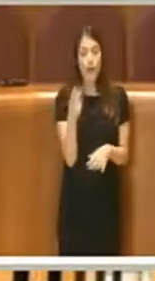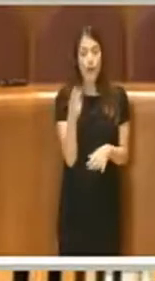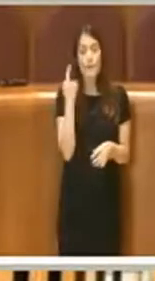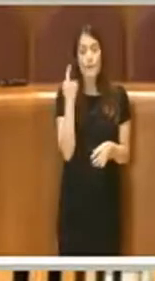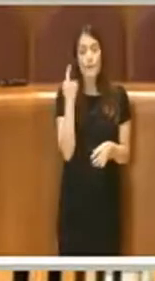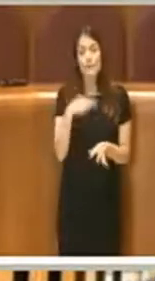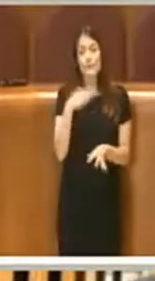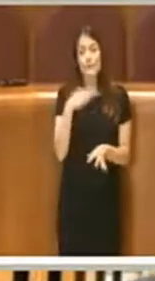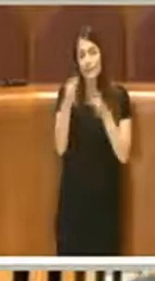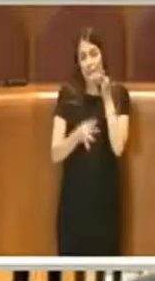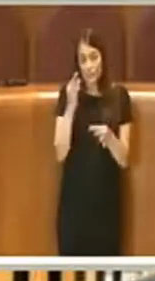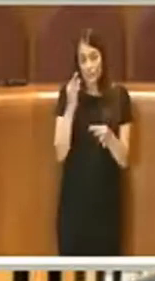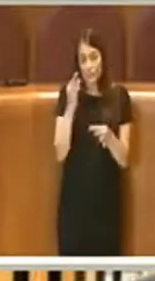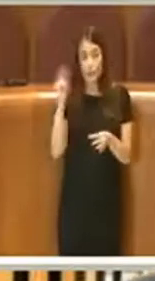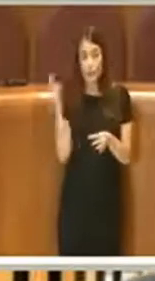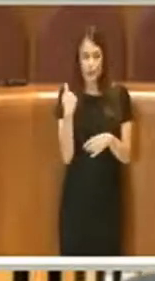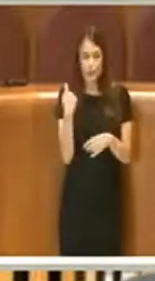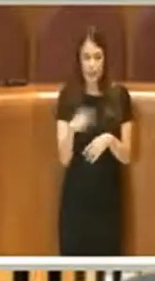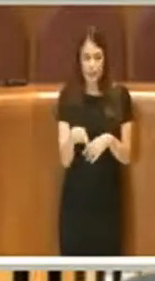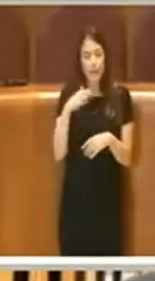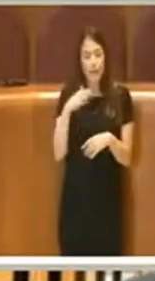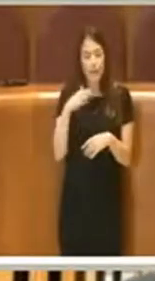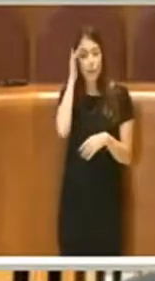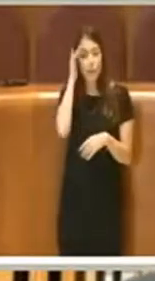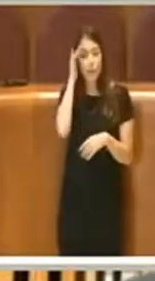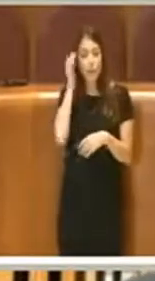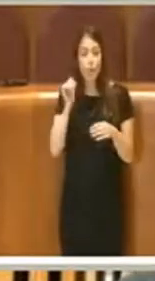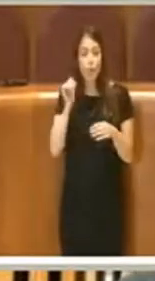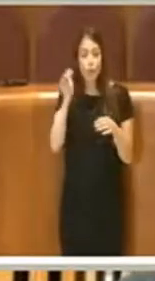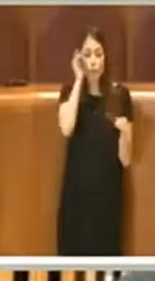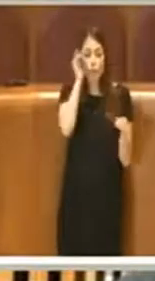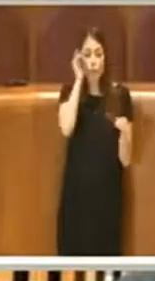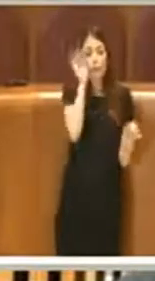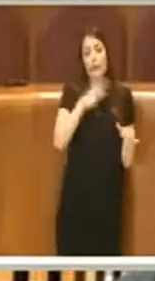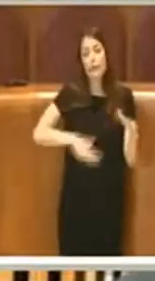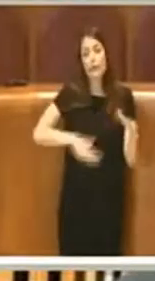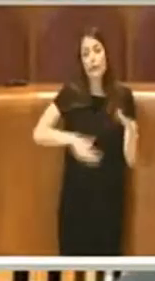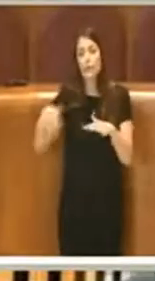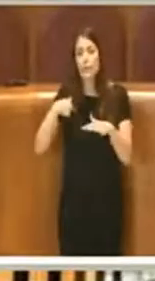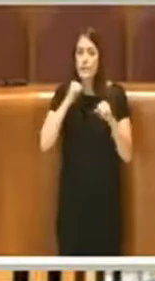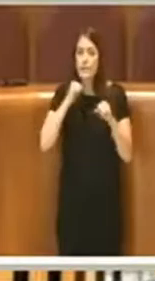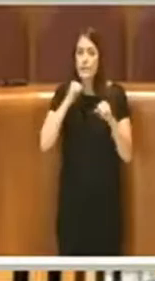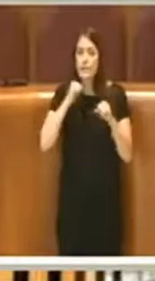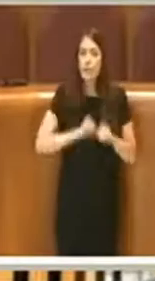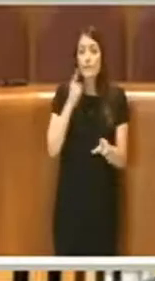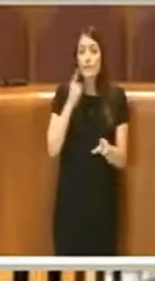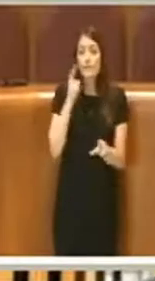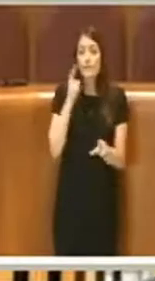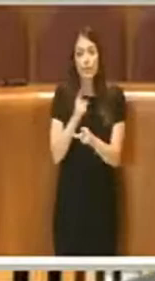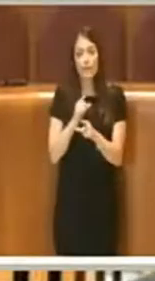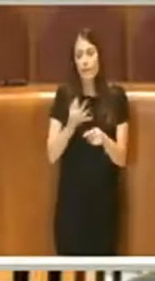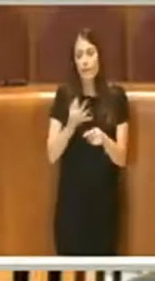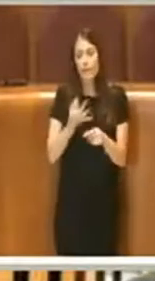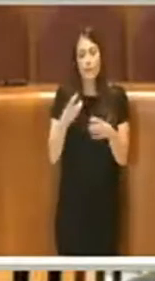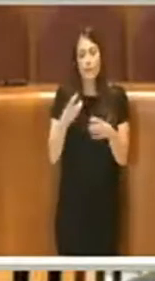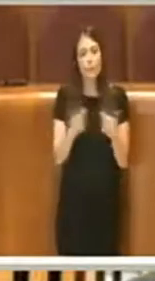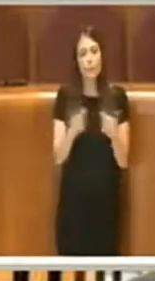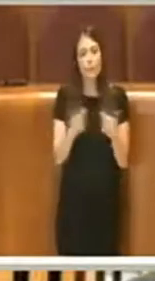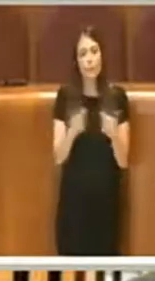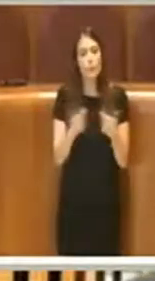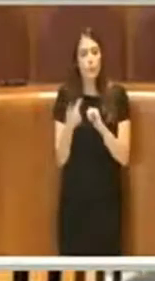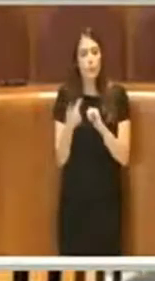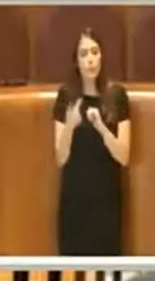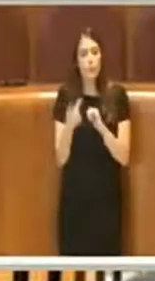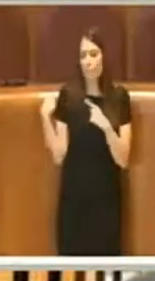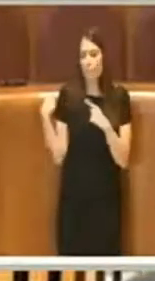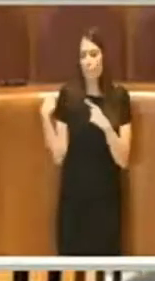questo punto di vista l'ascolto dei territori si può e si deve fare. In Commissione Sport si è sempre fatto, diversamente da quello che